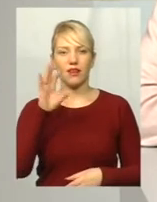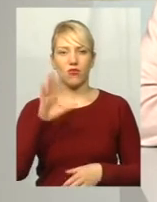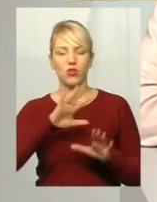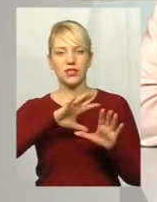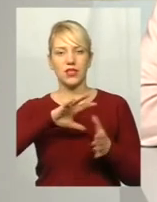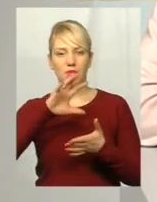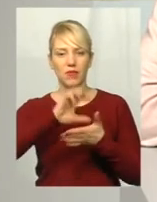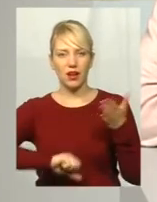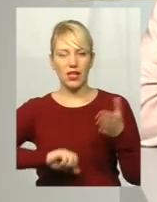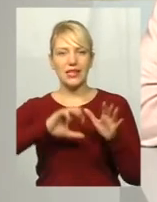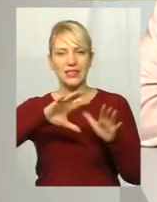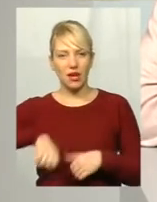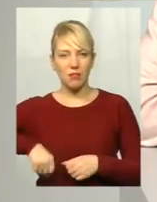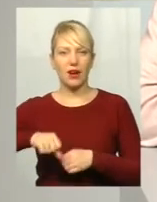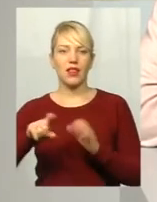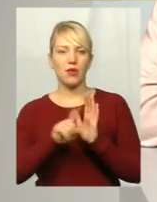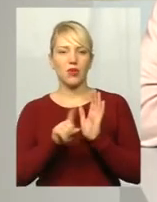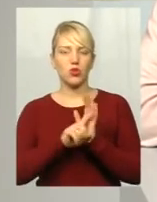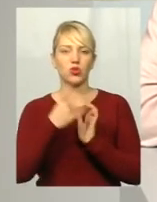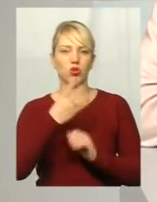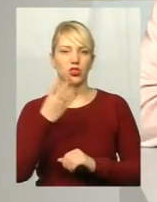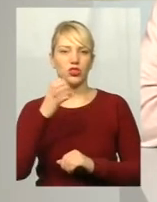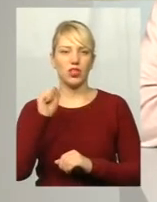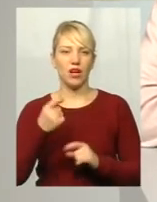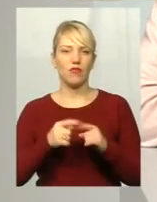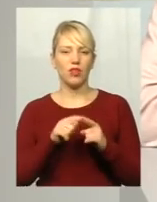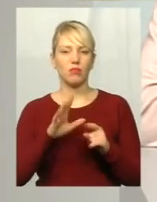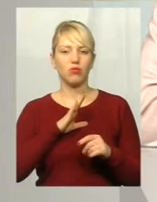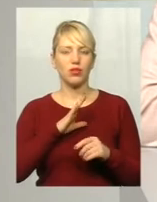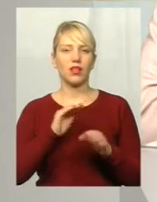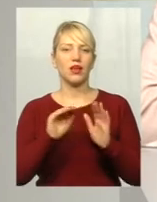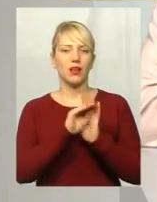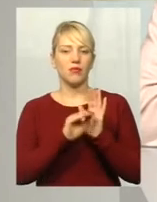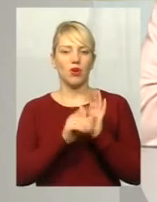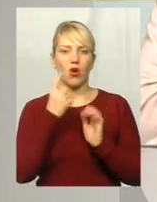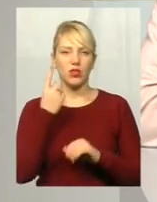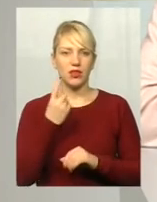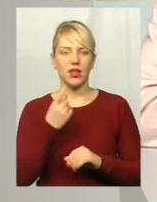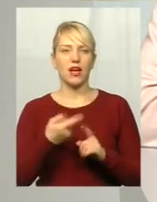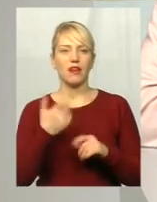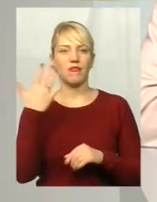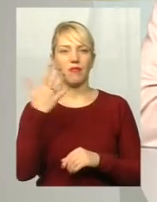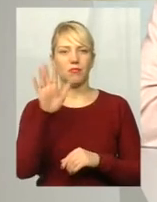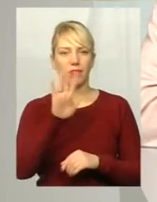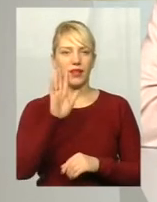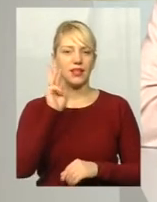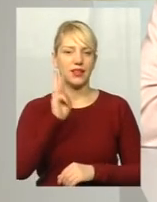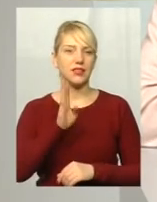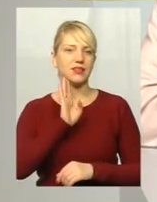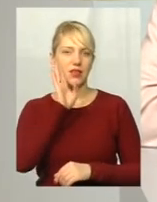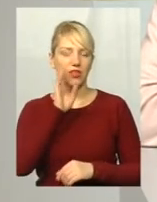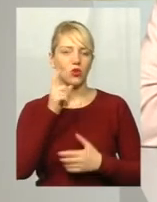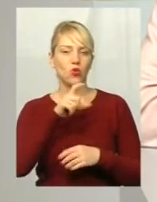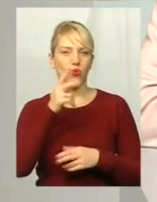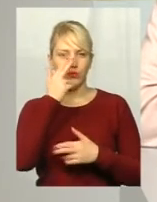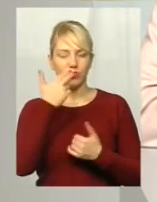44А, хоча була одна машина на маршруті, але вона їздила по графіку. Перший виїзд від лісу був в 5.30 ранку і люди підгоштовувалися під час, а